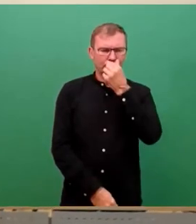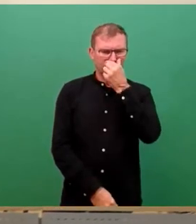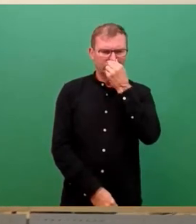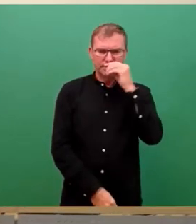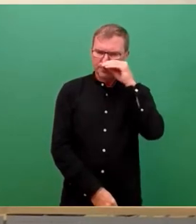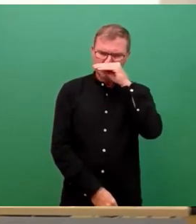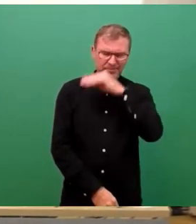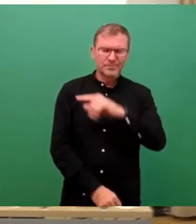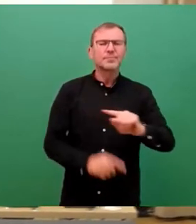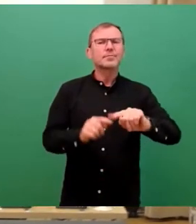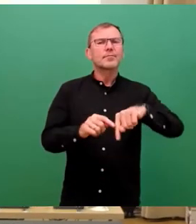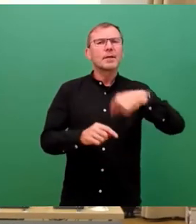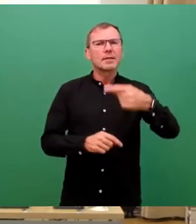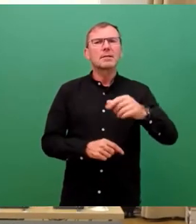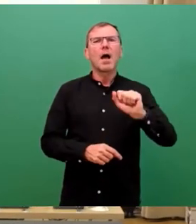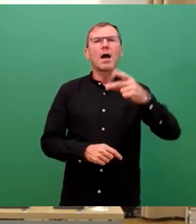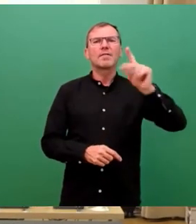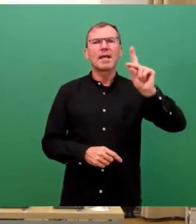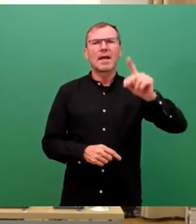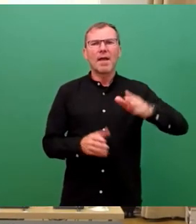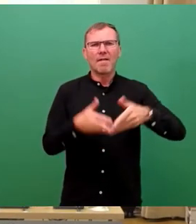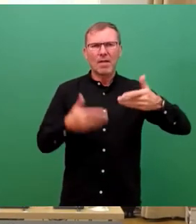Als nächstes AfD-Fraktion, Herr Lomme.